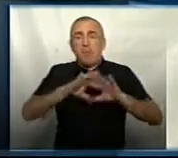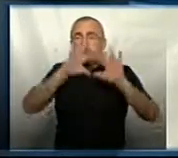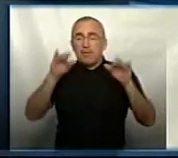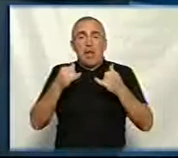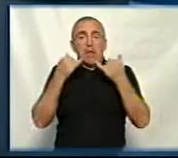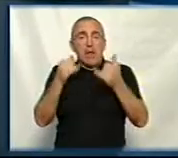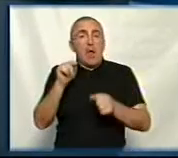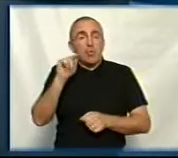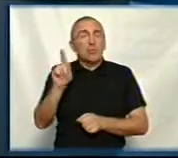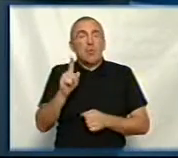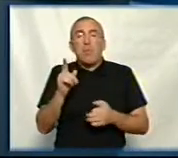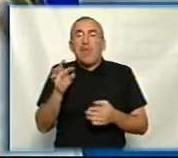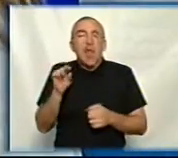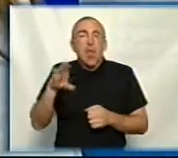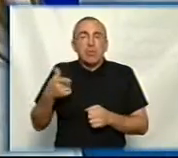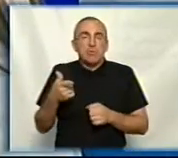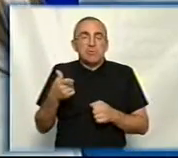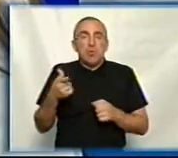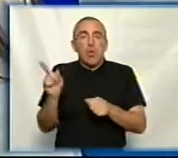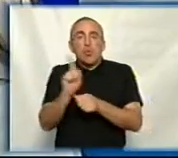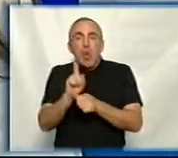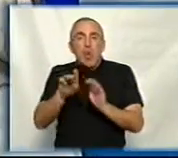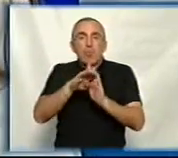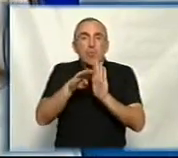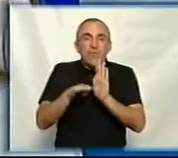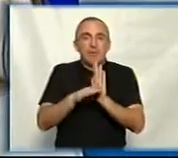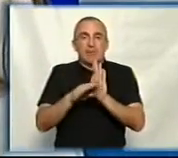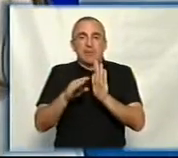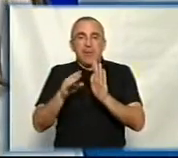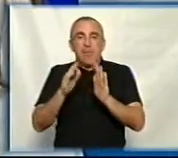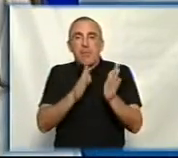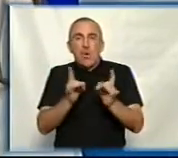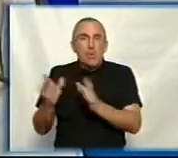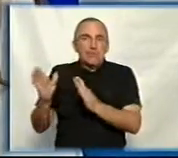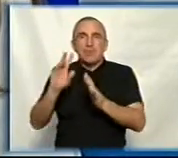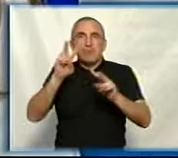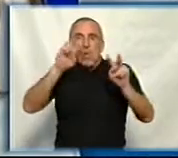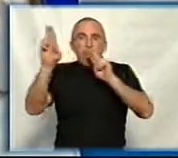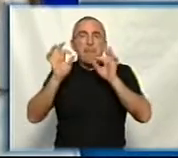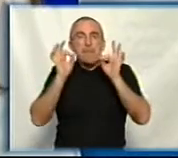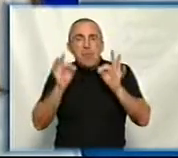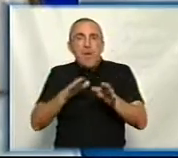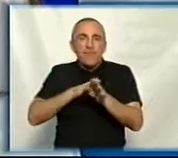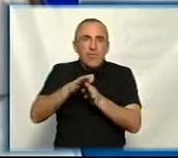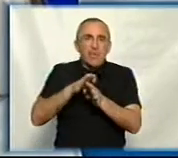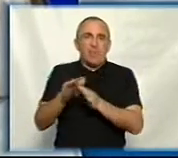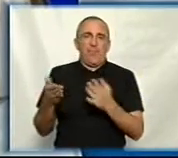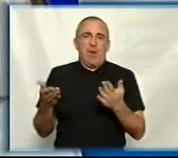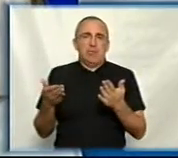щоб якось нормувати процес обрізки, щоб він був правильно відбувався, щоб